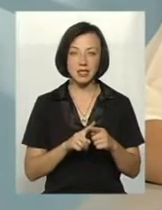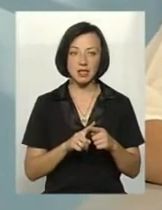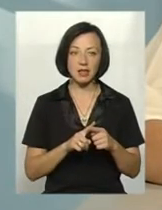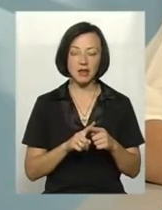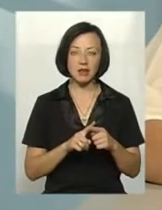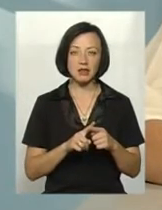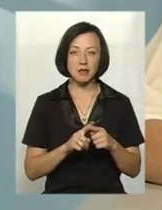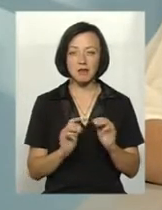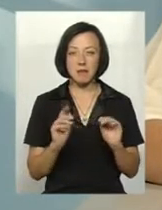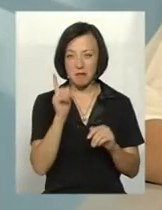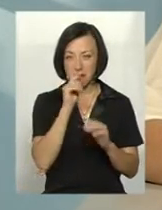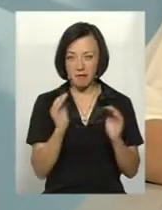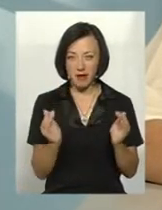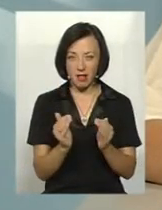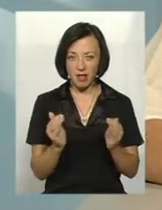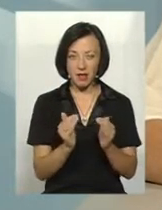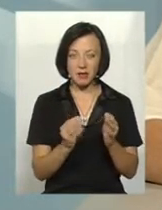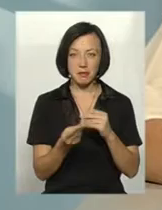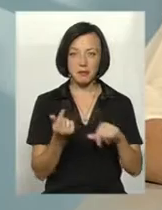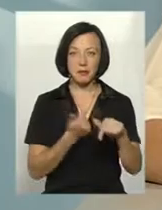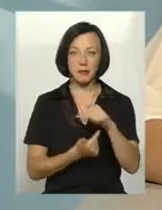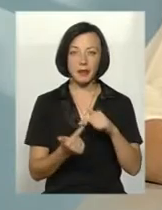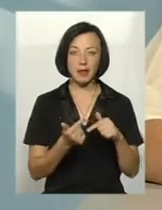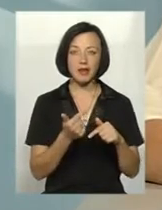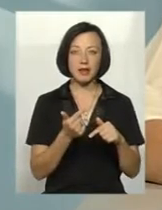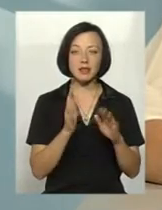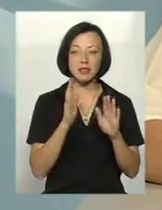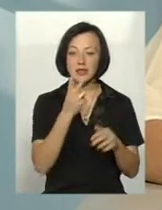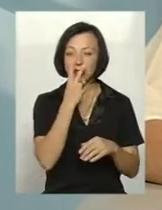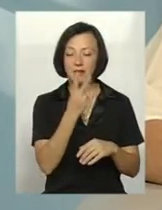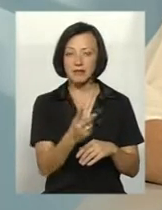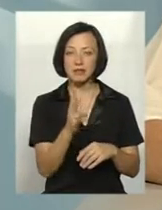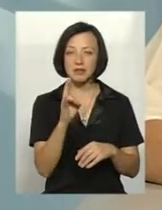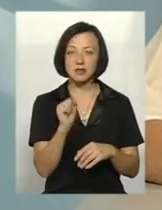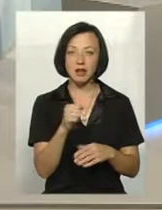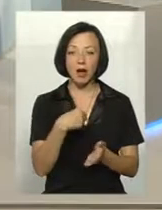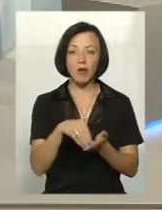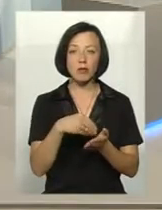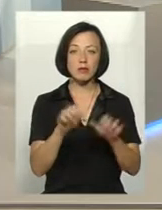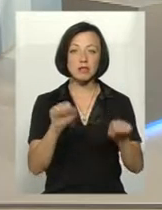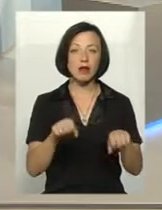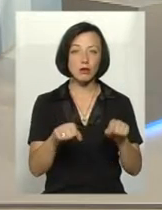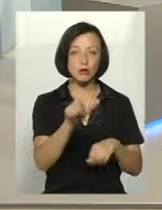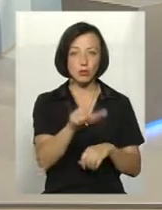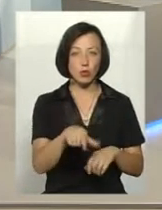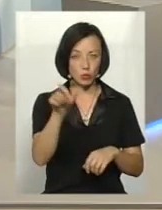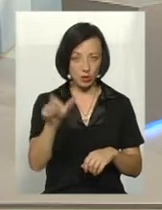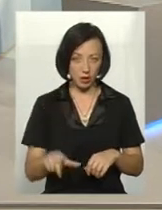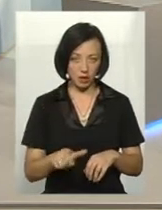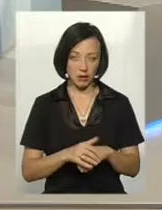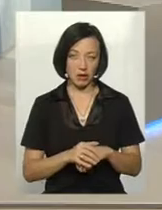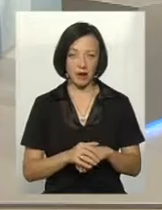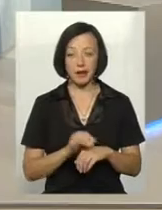які працюють малі, вони виходять з потреб ринку і покупної виздатності наших громадян.